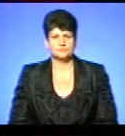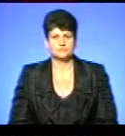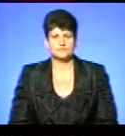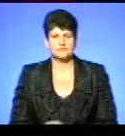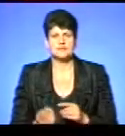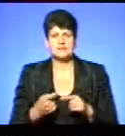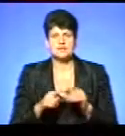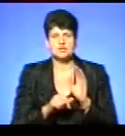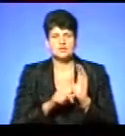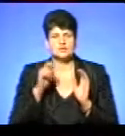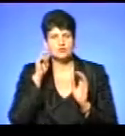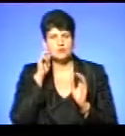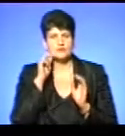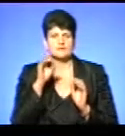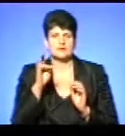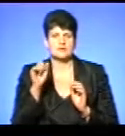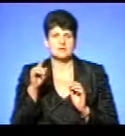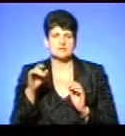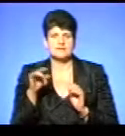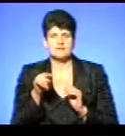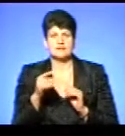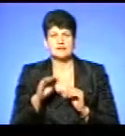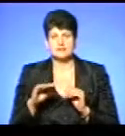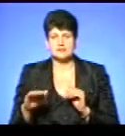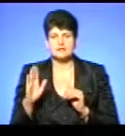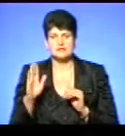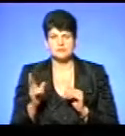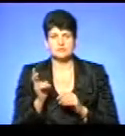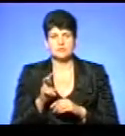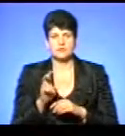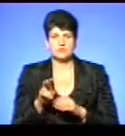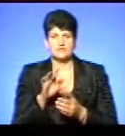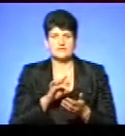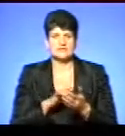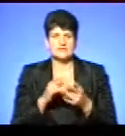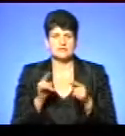Це шестирічний Назар Нагиналюк. Він – один із дітей, які будуть відвідувати центр.